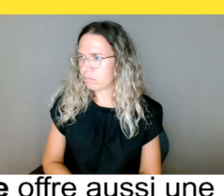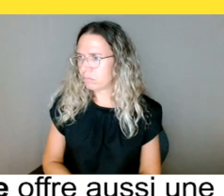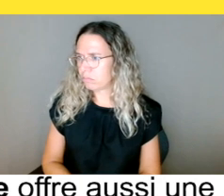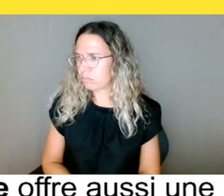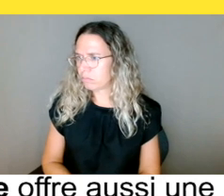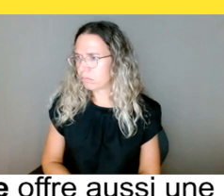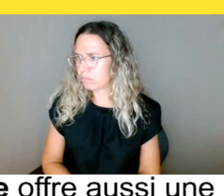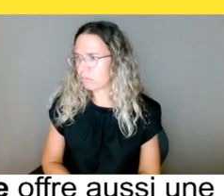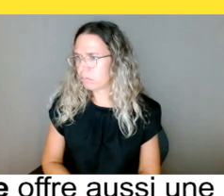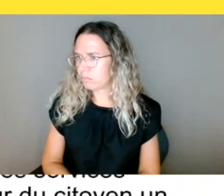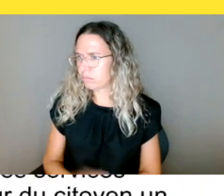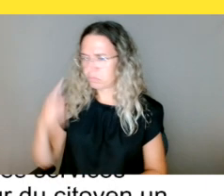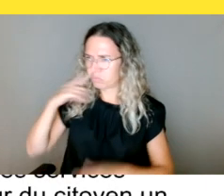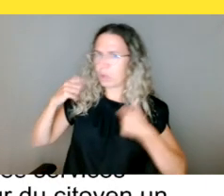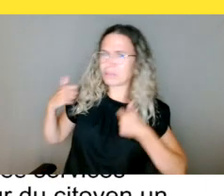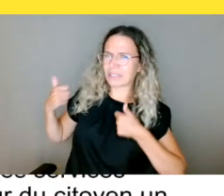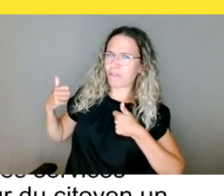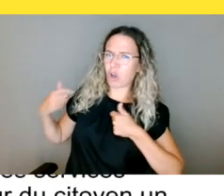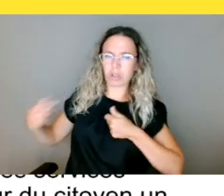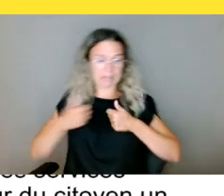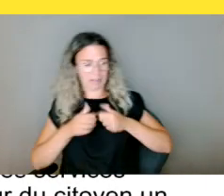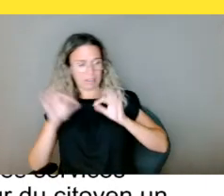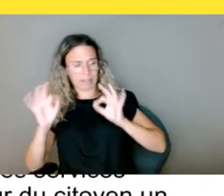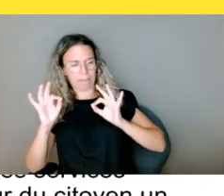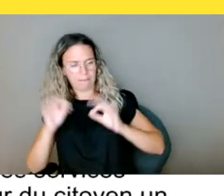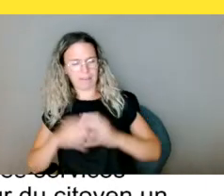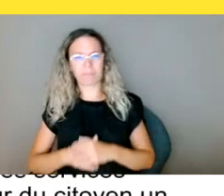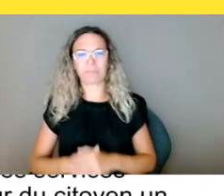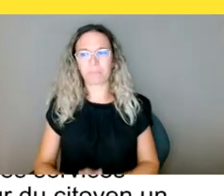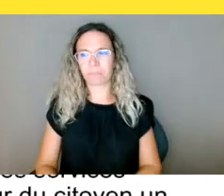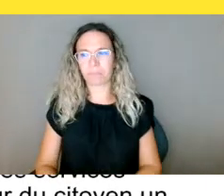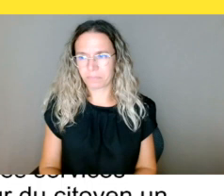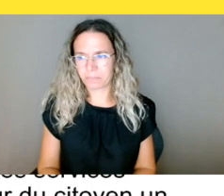Juste d'être sûre, avant de continuer, est-ce que le son, c'est mieux, ou il y a toujours des problèmes?